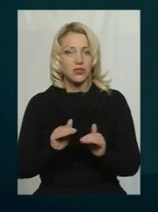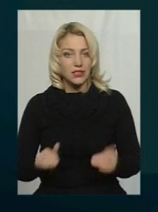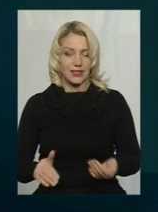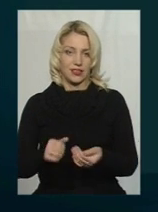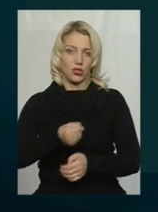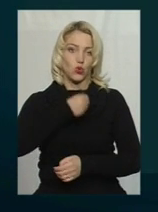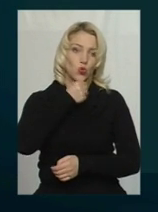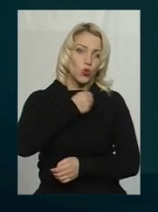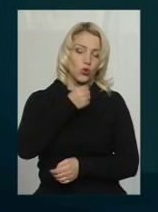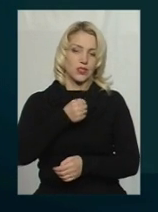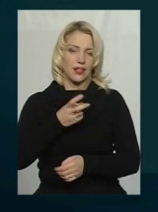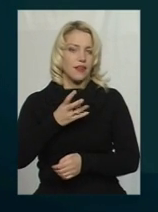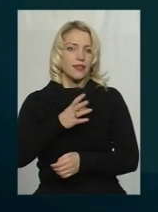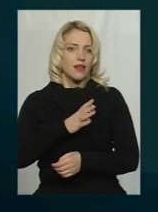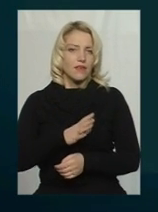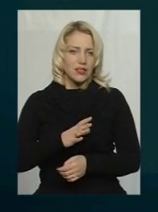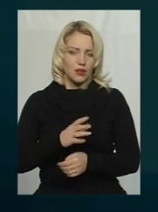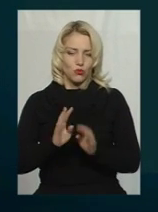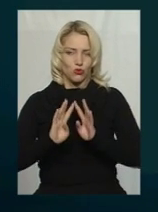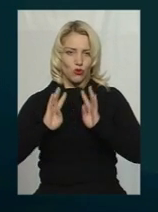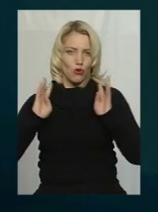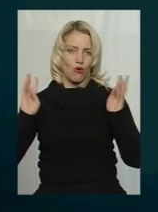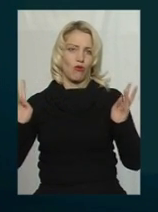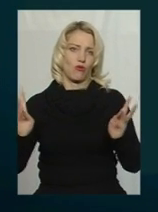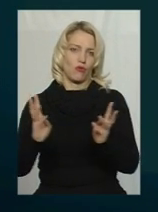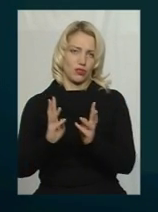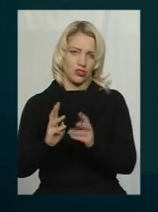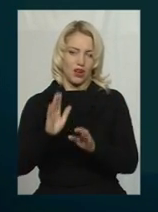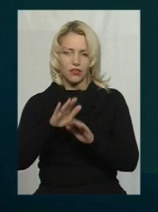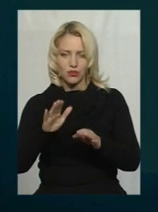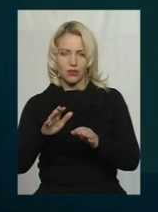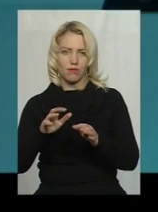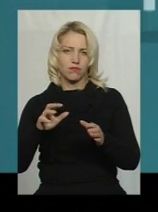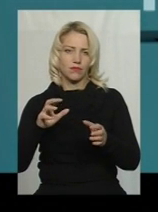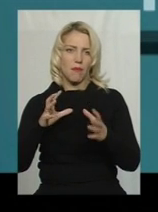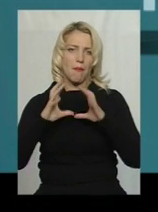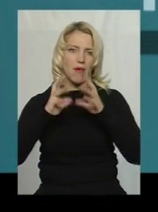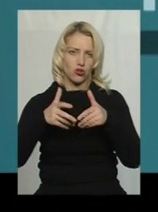дорослі, не витримують огорожі, лопаються від ударів яча.